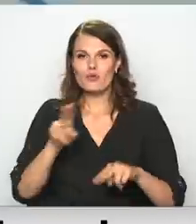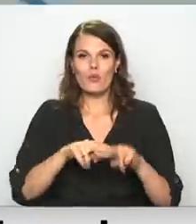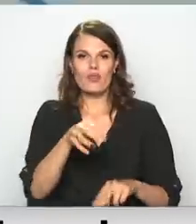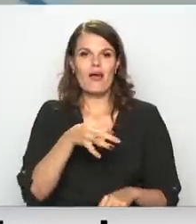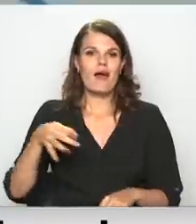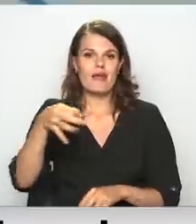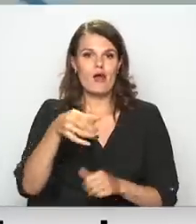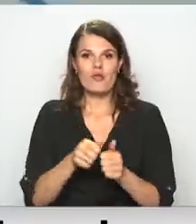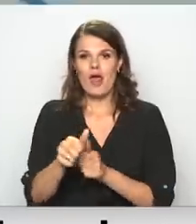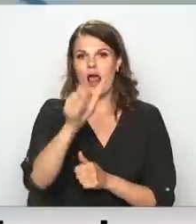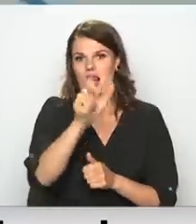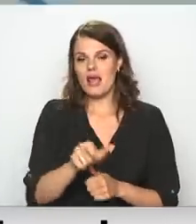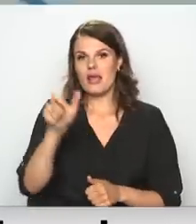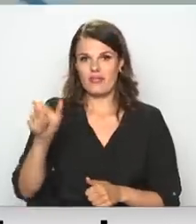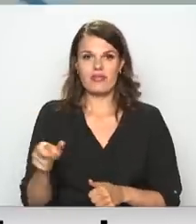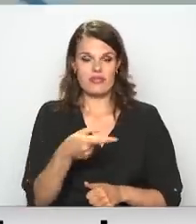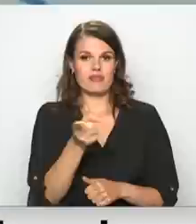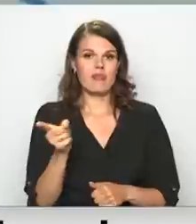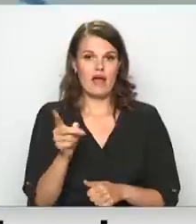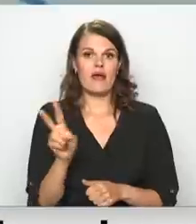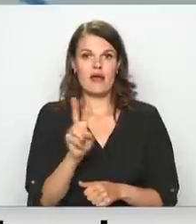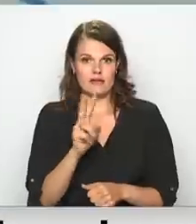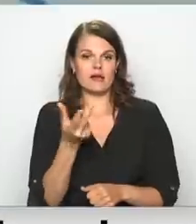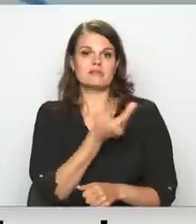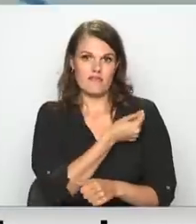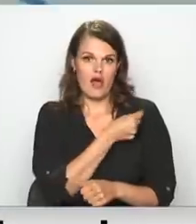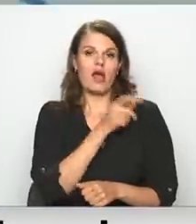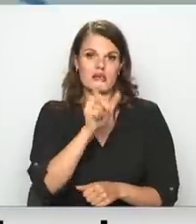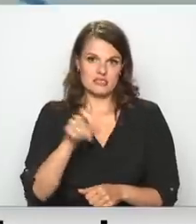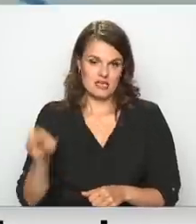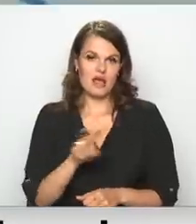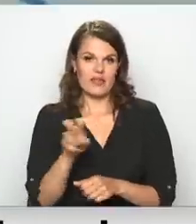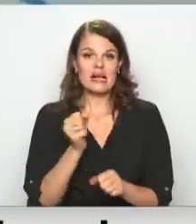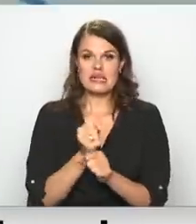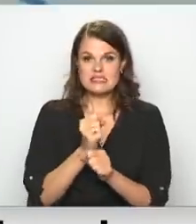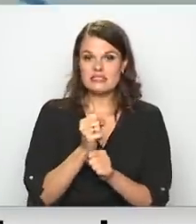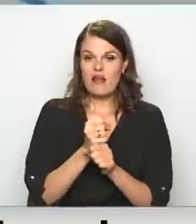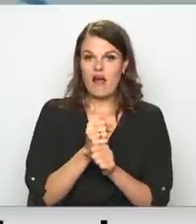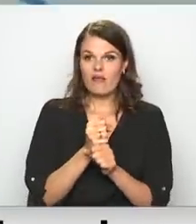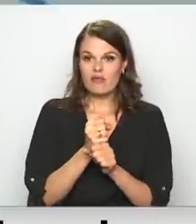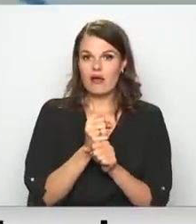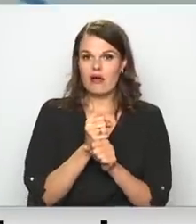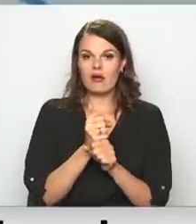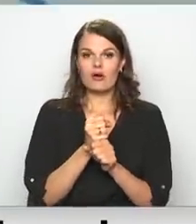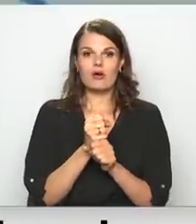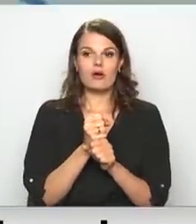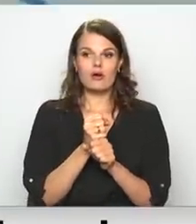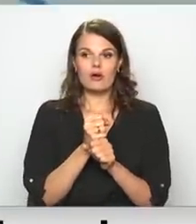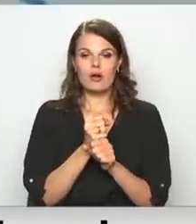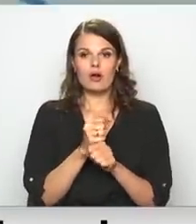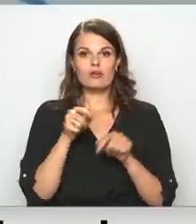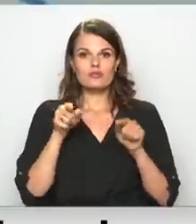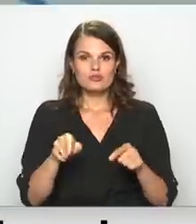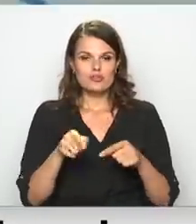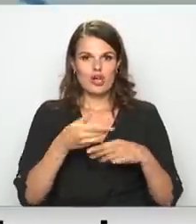un vakcinēti, arī vakcinētie nozarei strādājošie, ka tā